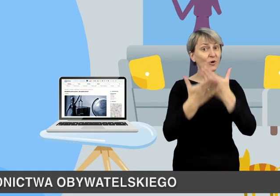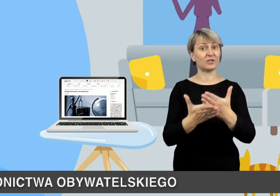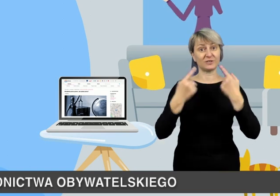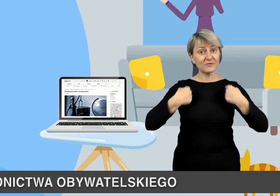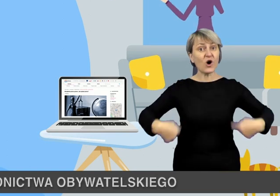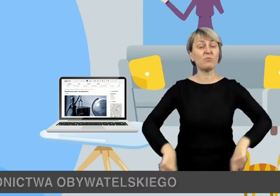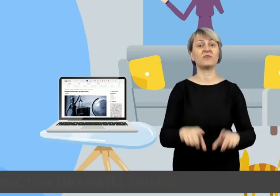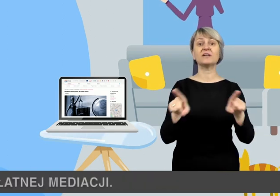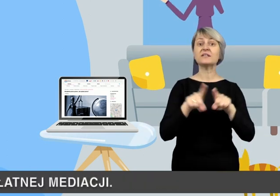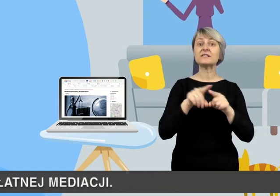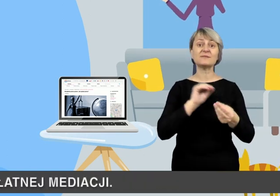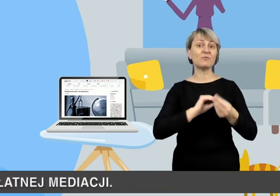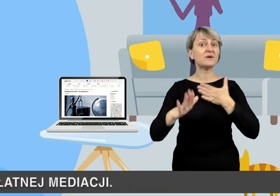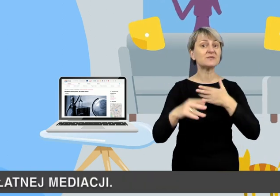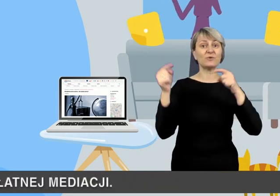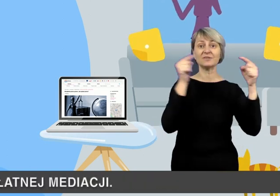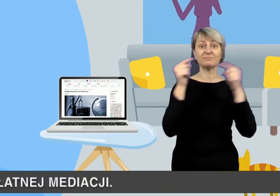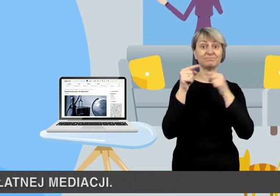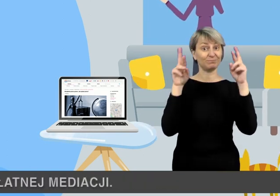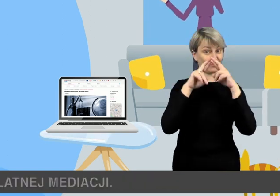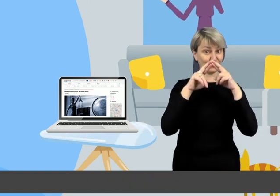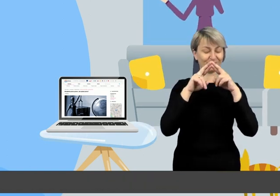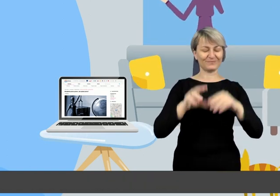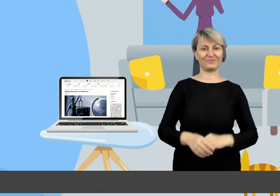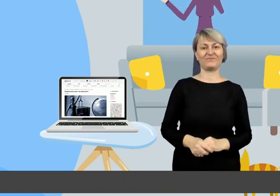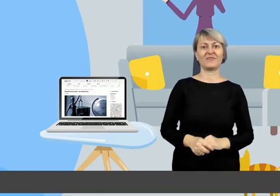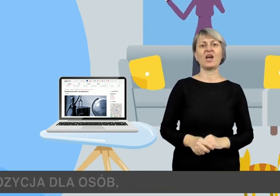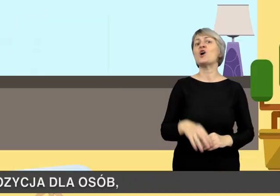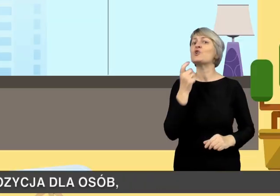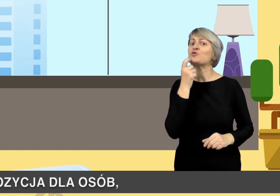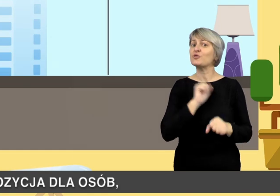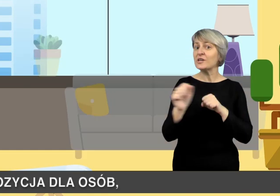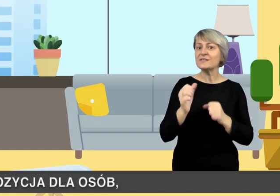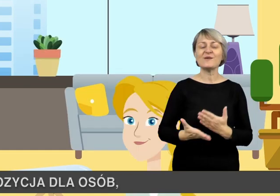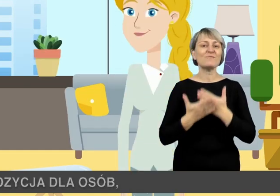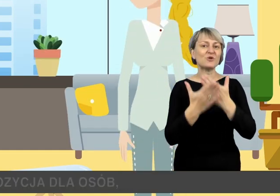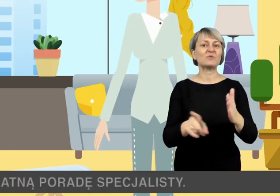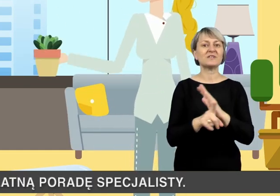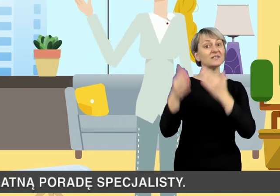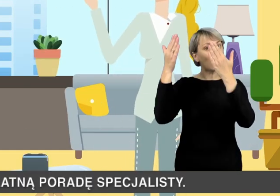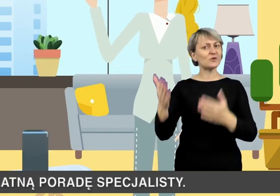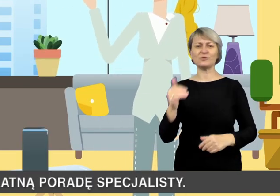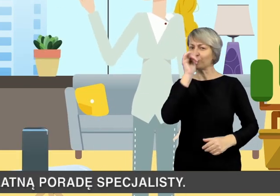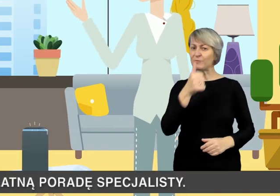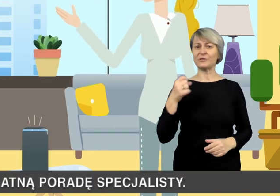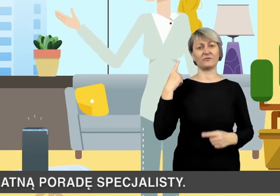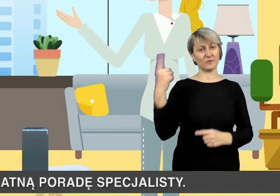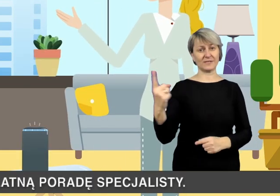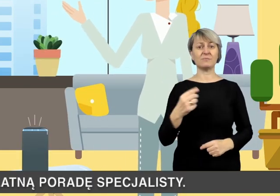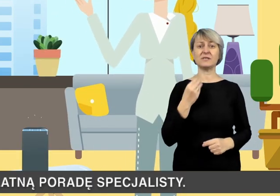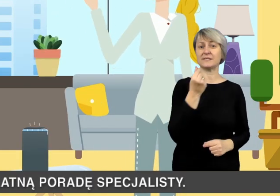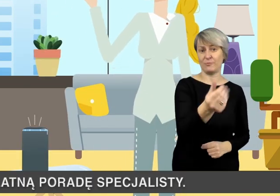poradnictwa obywatelskiego oraz nieodpłatnej mediacji. Jest to propozycja dla osób, których nie stać na